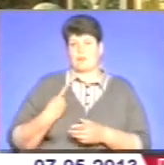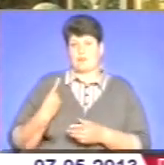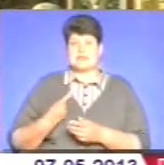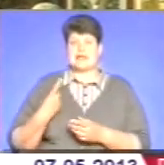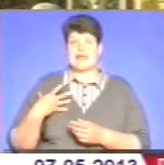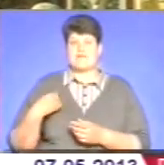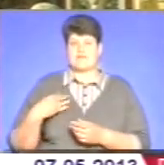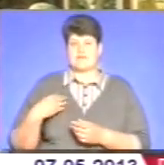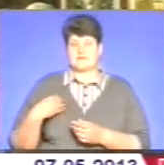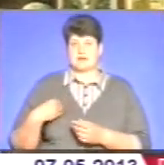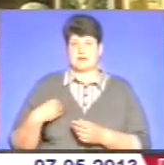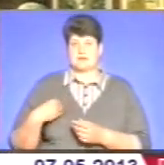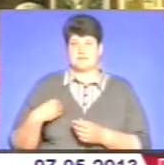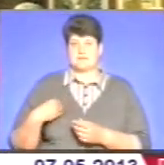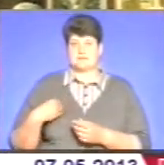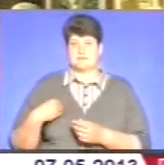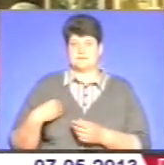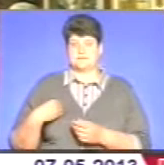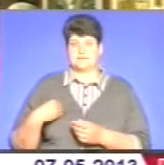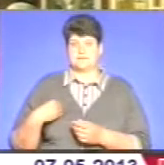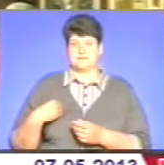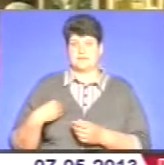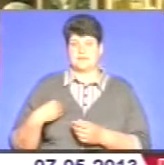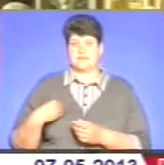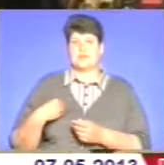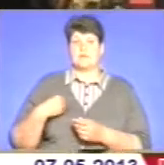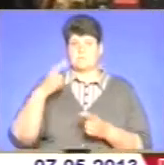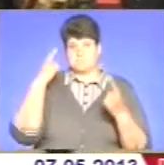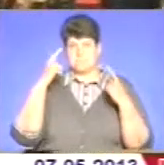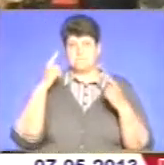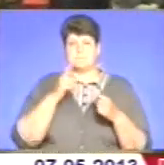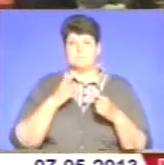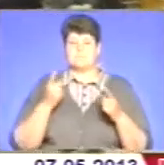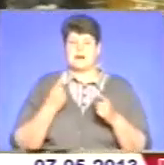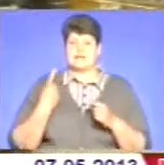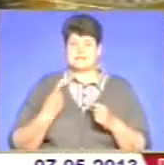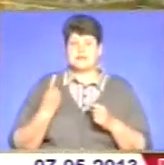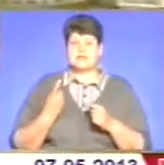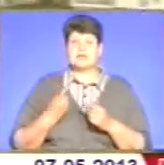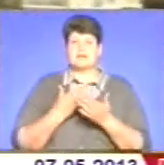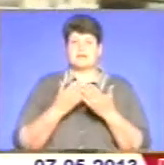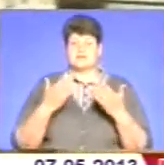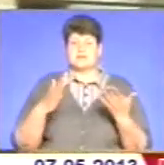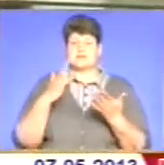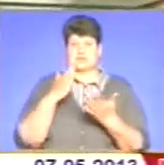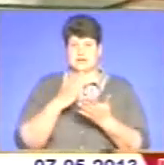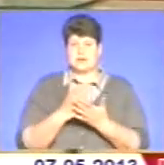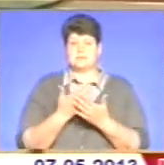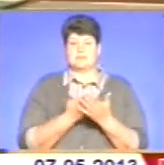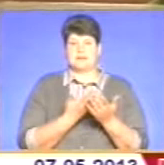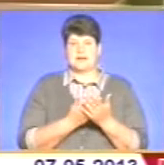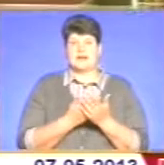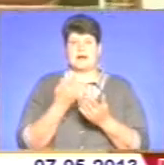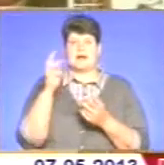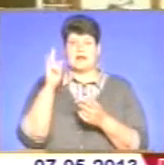львівська та плеяда майстрів. На виставці представлено такі зразки народних ремесел, як